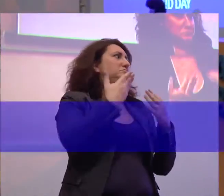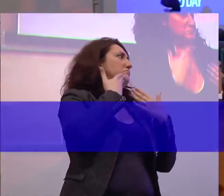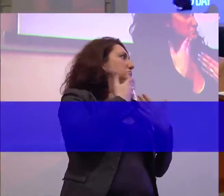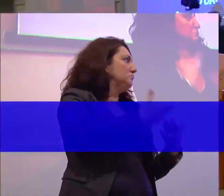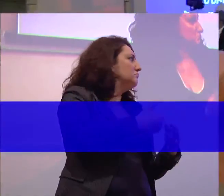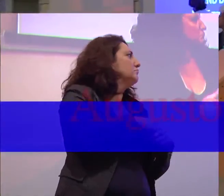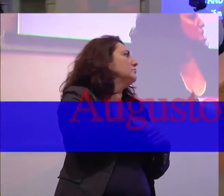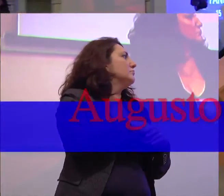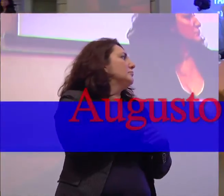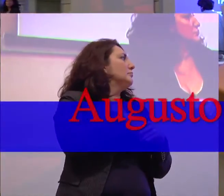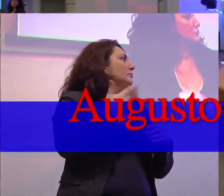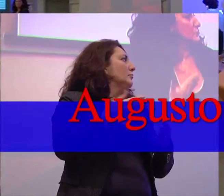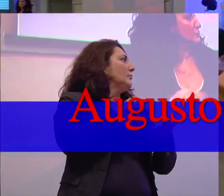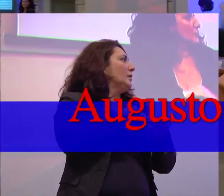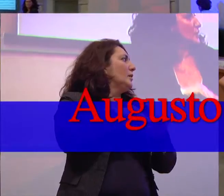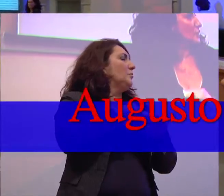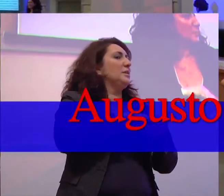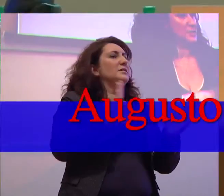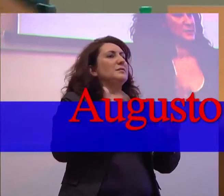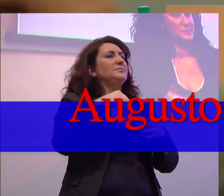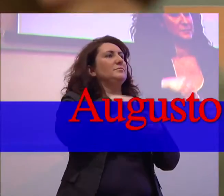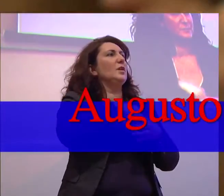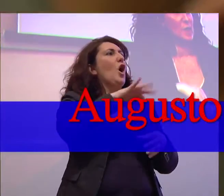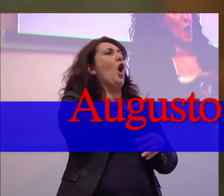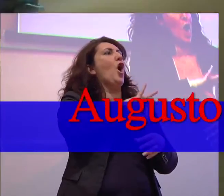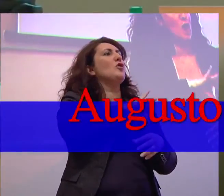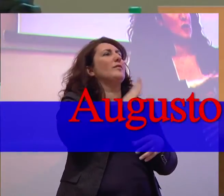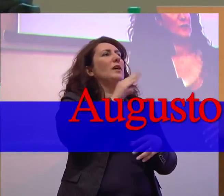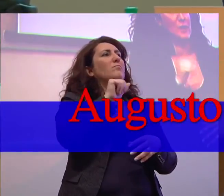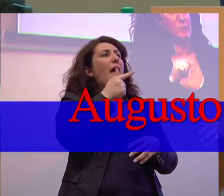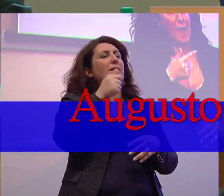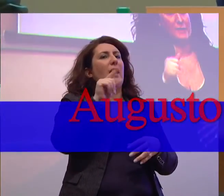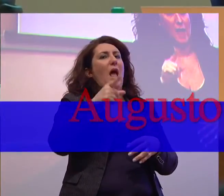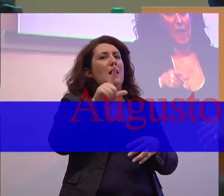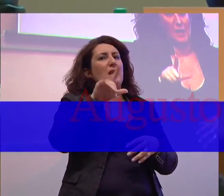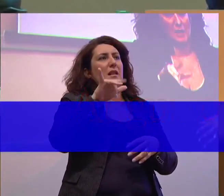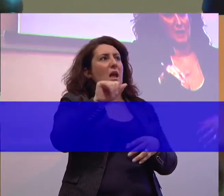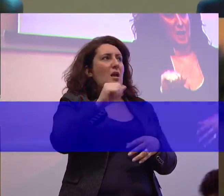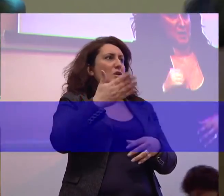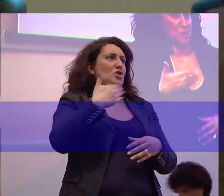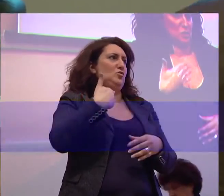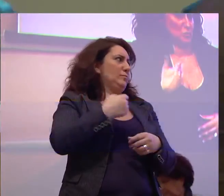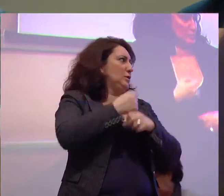è presente in aula l'onorevole Augusto Battaglia a cui diamo subito la parola